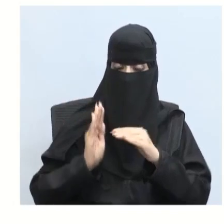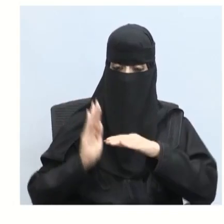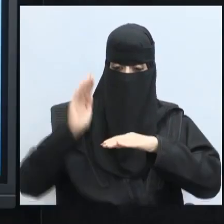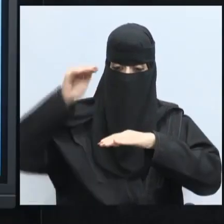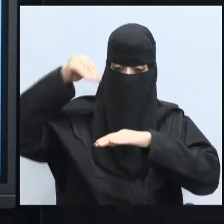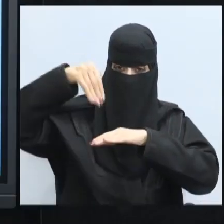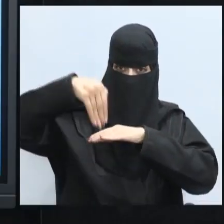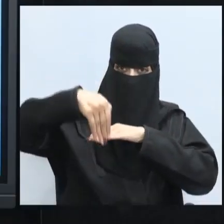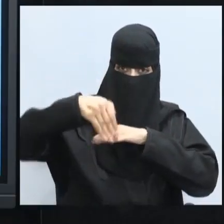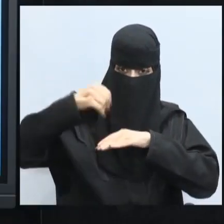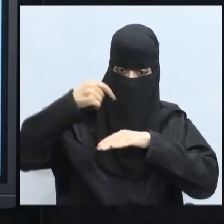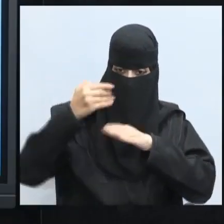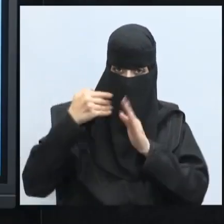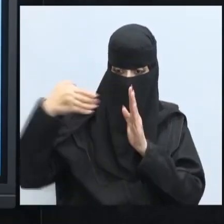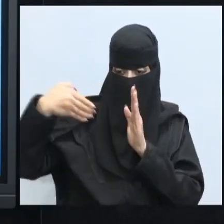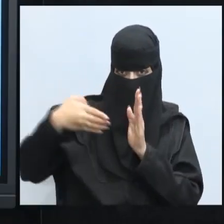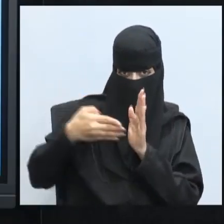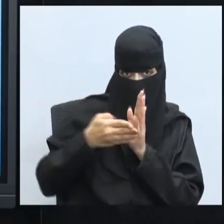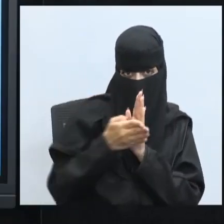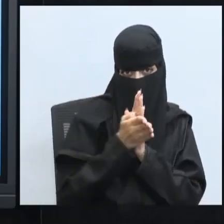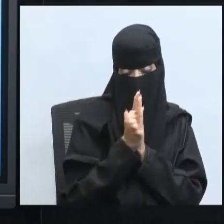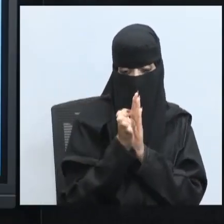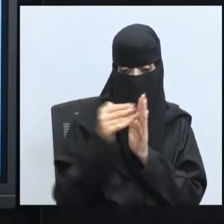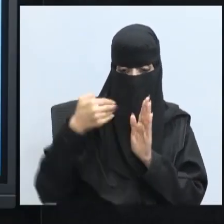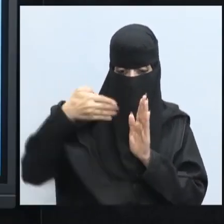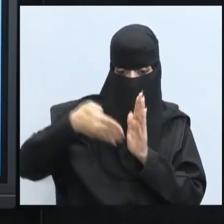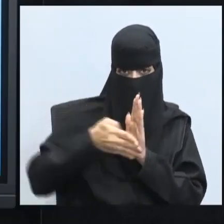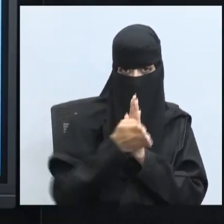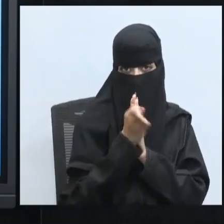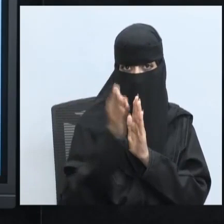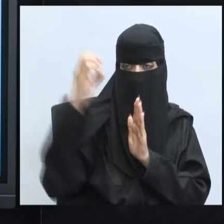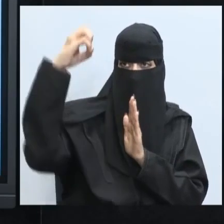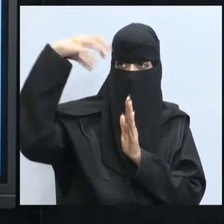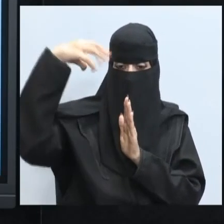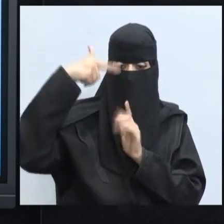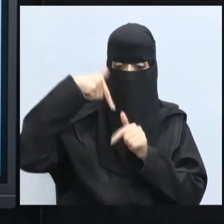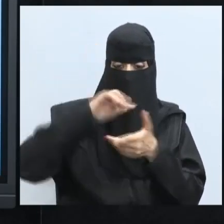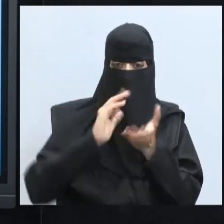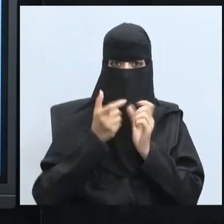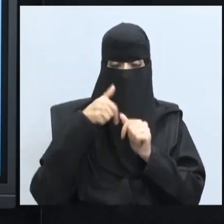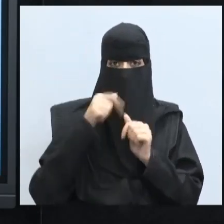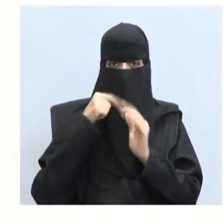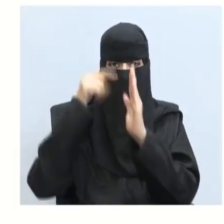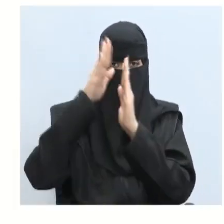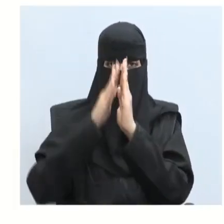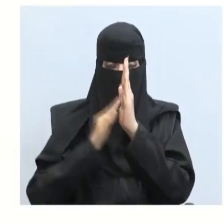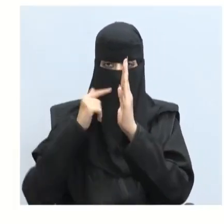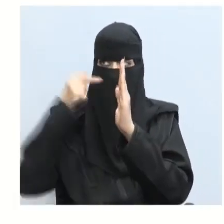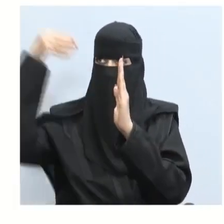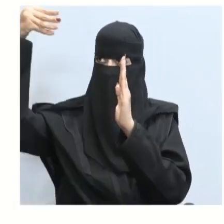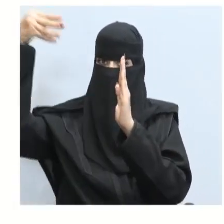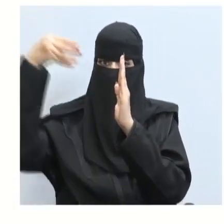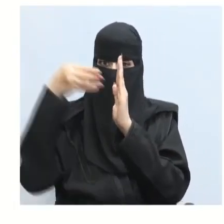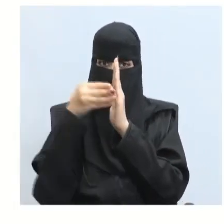ذكرنا مفهوم الحيود بأنه نعم أحسنت إنحناء الضوء حول الحواجز أما